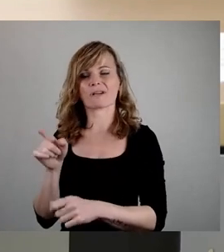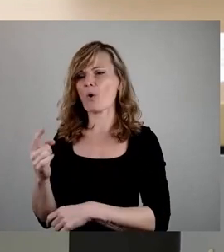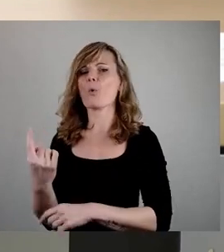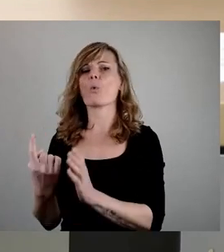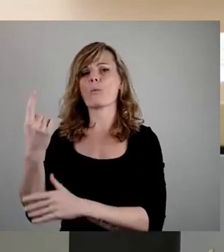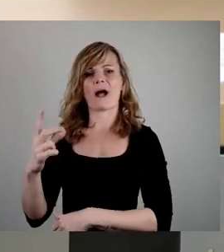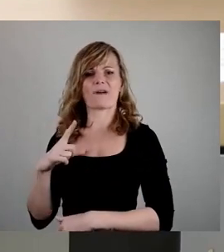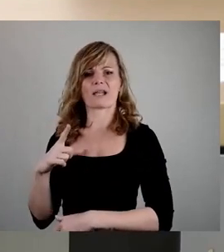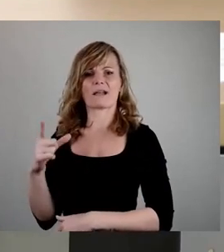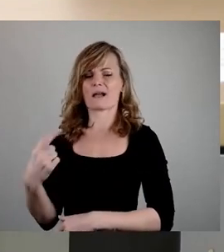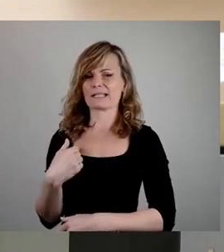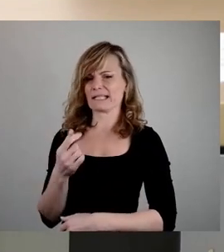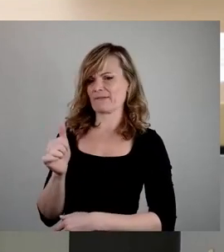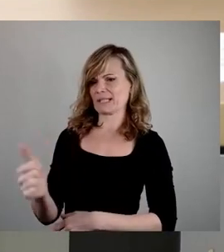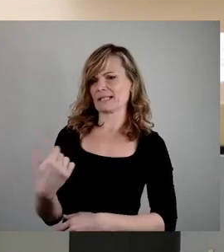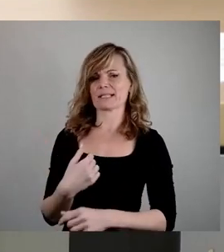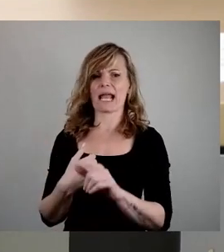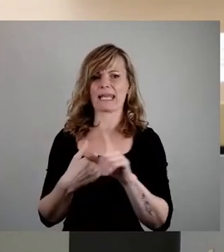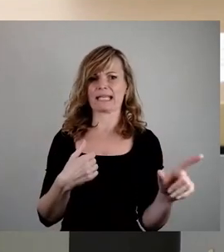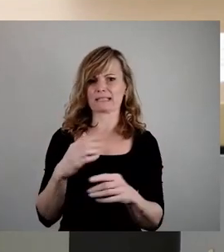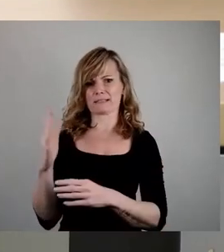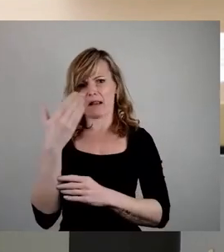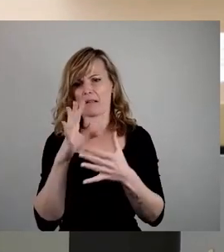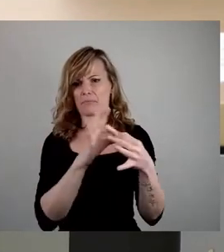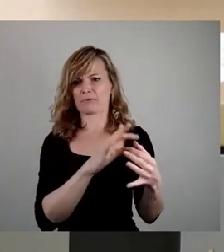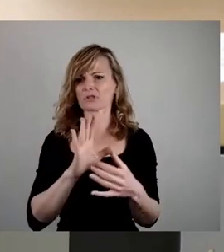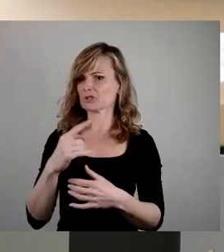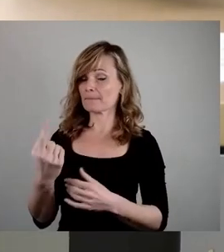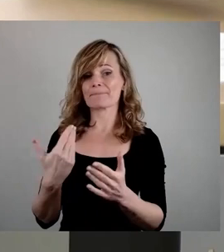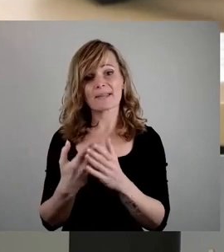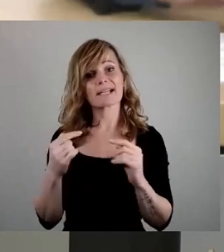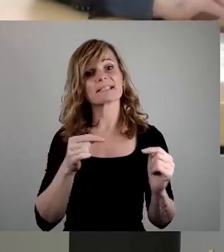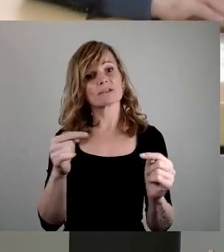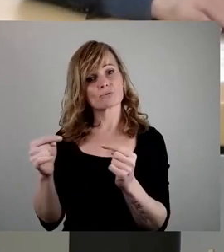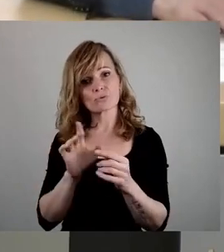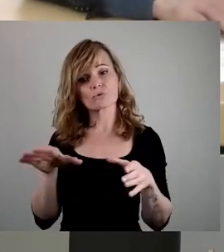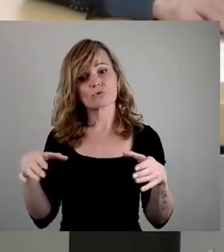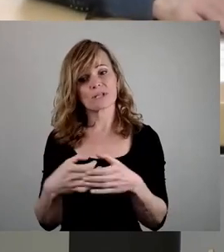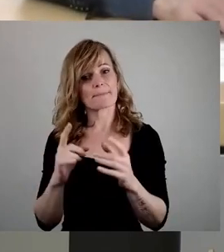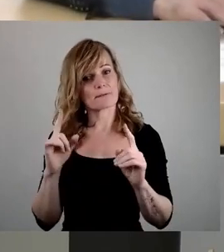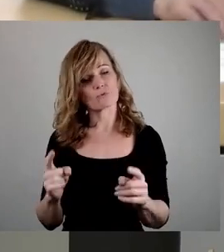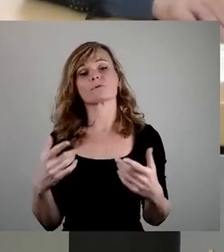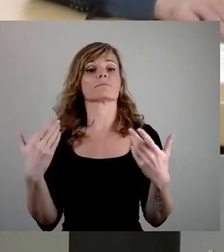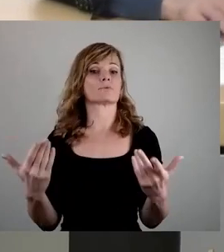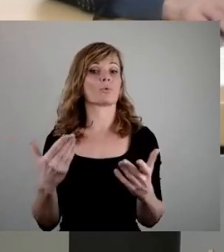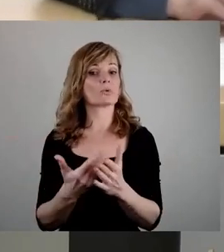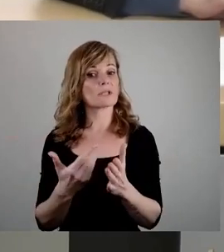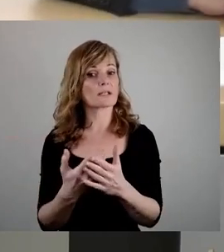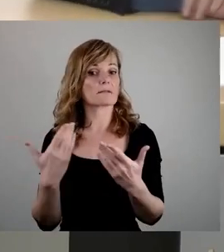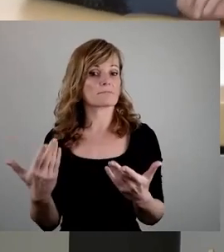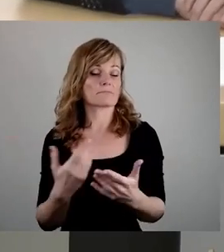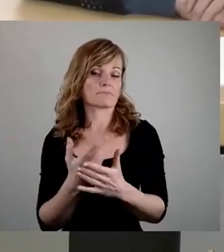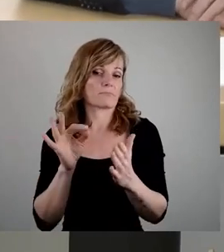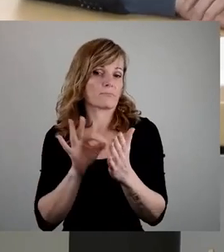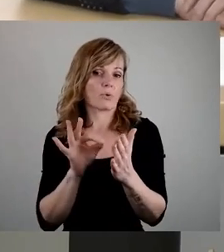ist, irgendwie sehr linksprogressiv zu sein. Diese Diskussionen müssen wir miteinander führen, und das ist jetzt dort in diesem Punkt noch